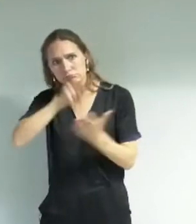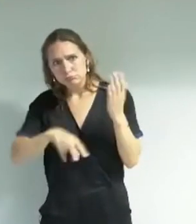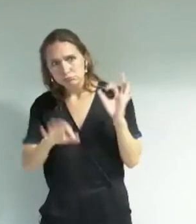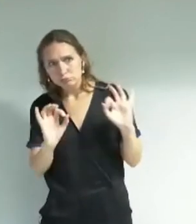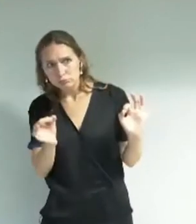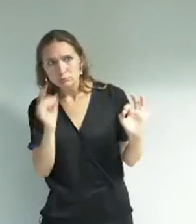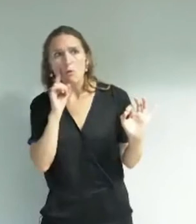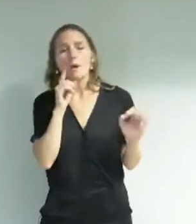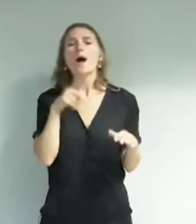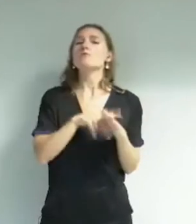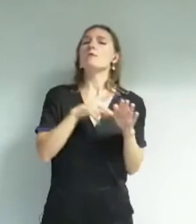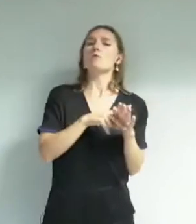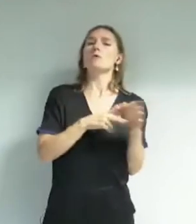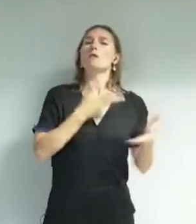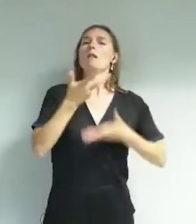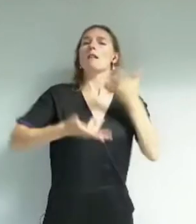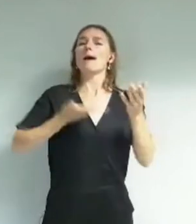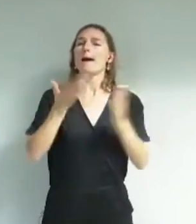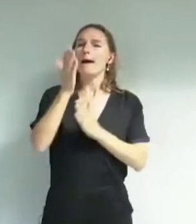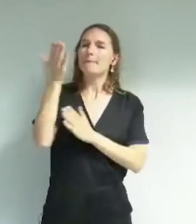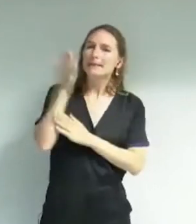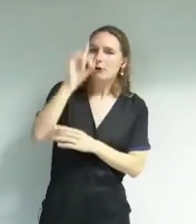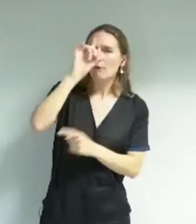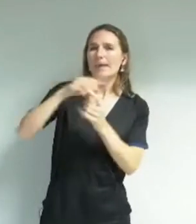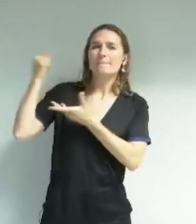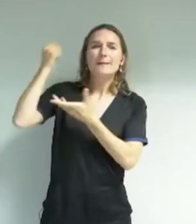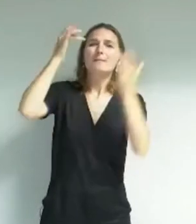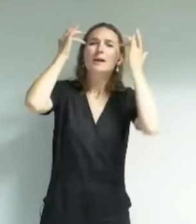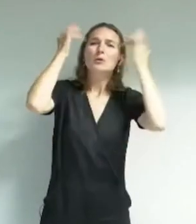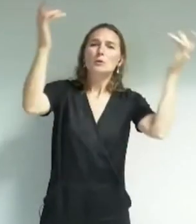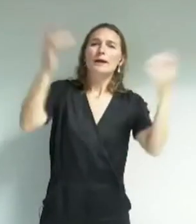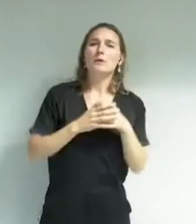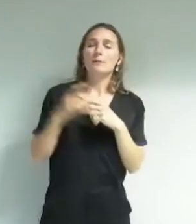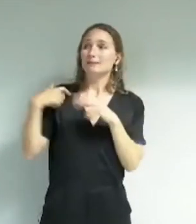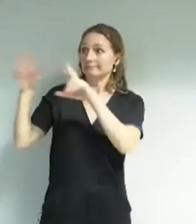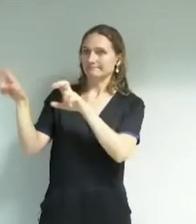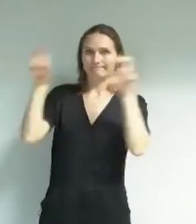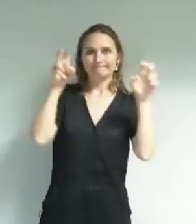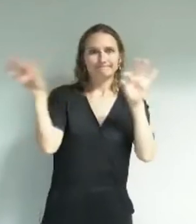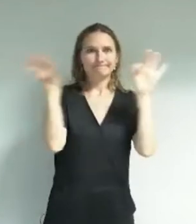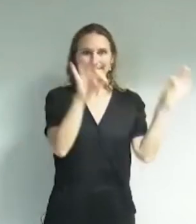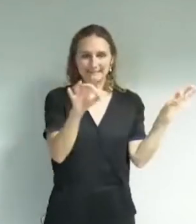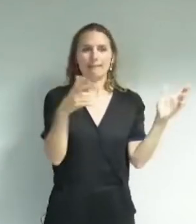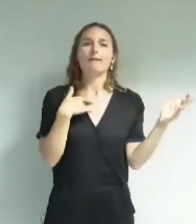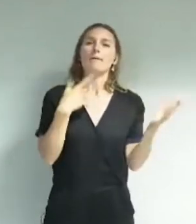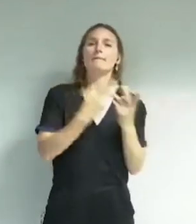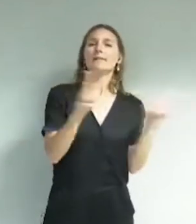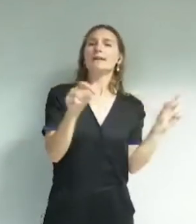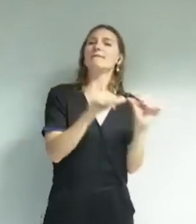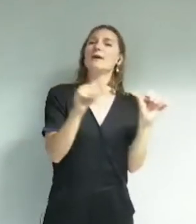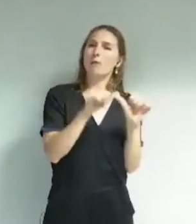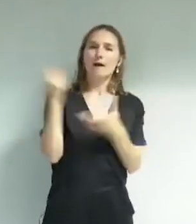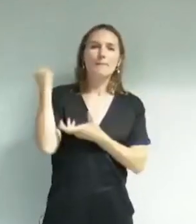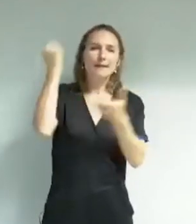Boer l'a évoqué. notamment la ville, je sais, la ville conserve, restaure et met en valeur les différents types de patrimoine, les patrimoines religieux,